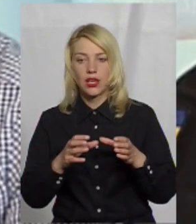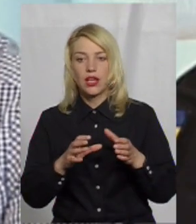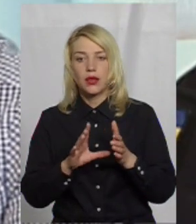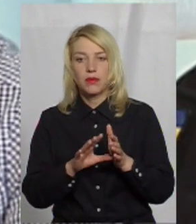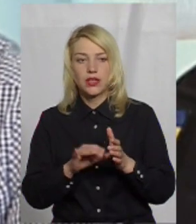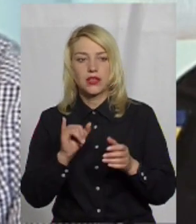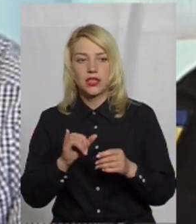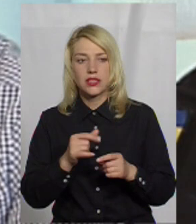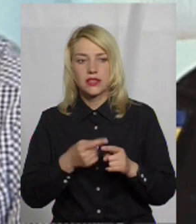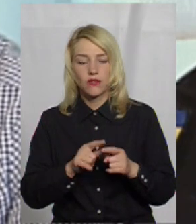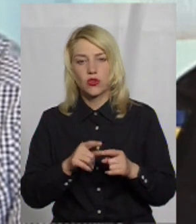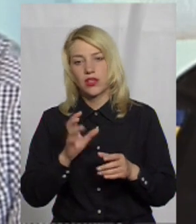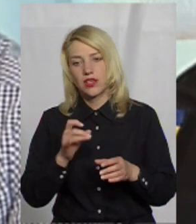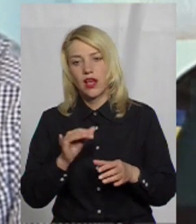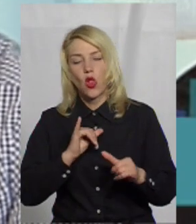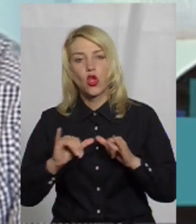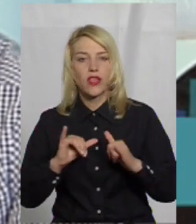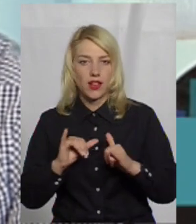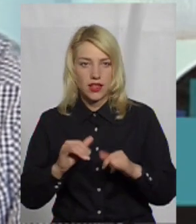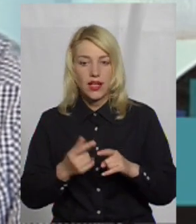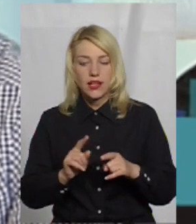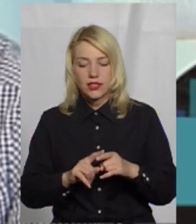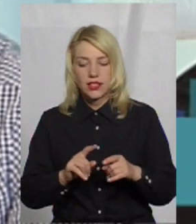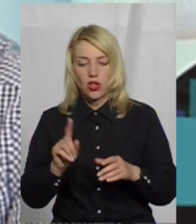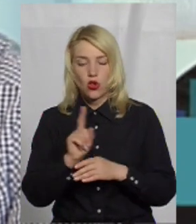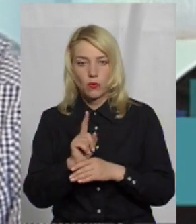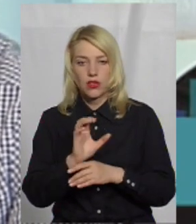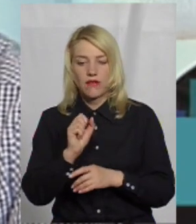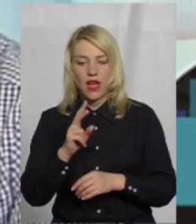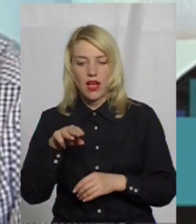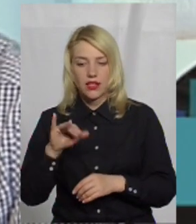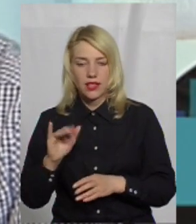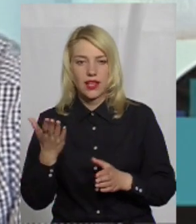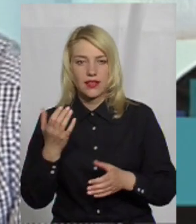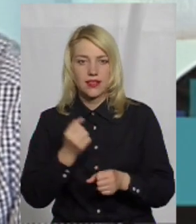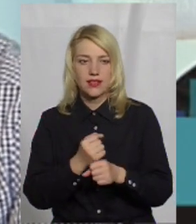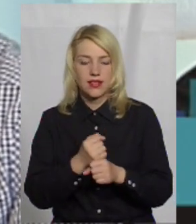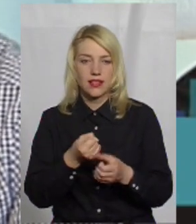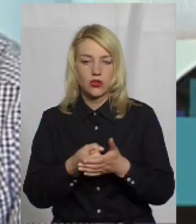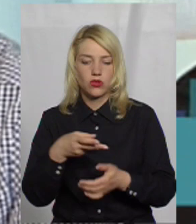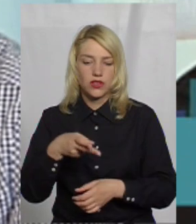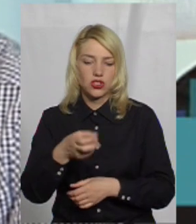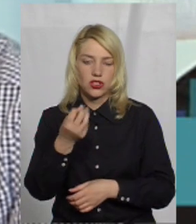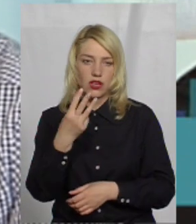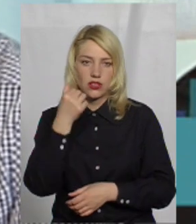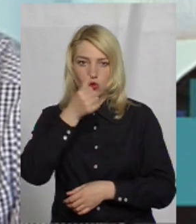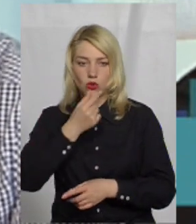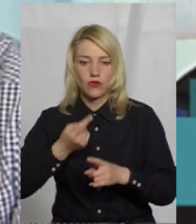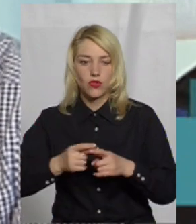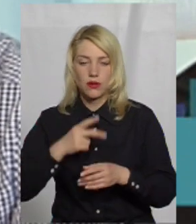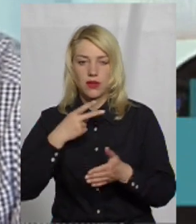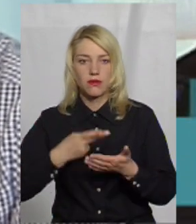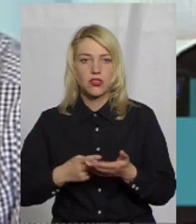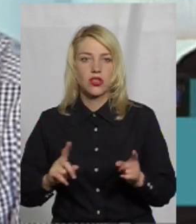пожежної охорони, воно є дуже лояльне. Ті нормативні акти, які діяли, скажімо так, буквально до 2013 року, вони